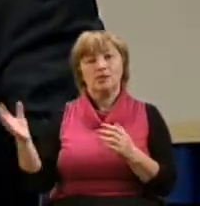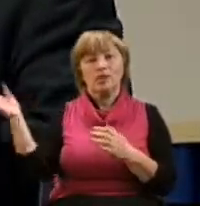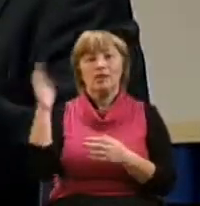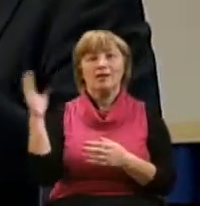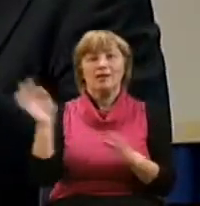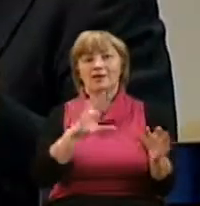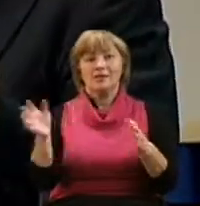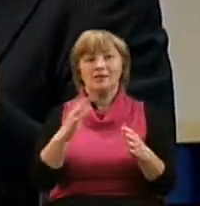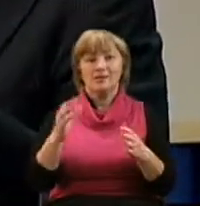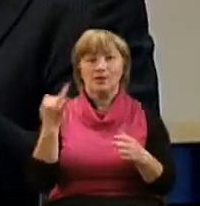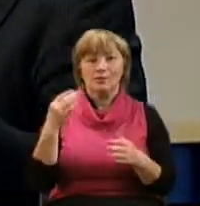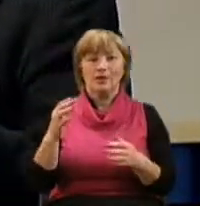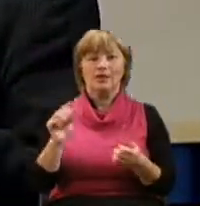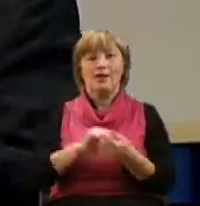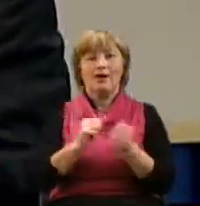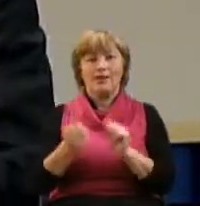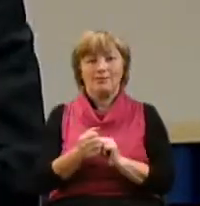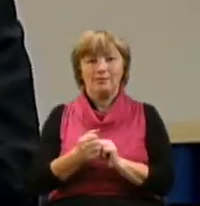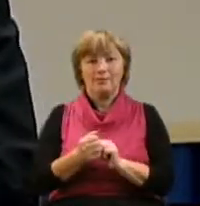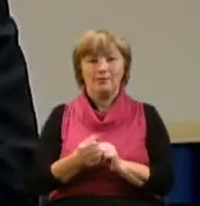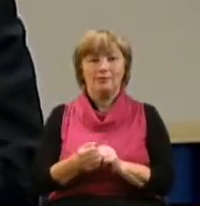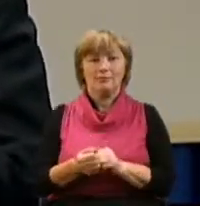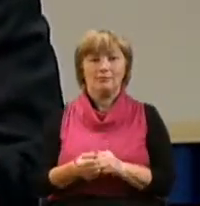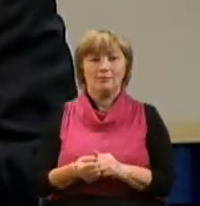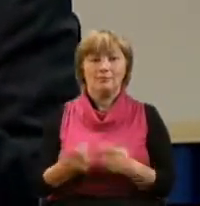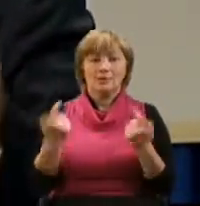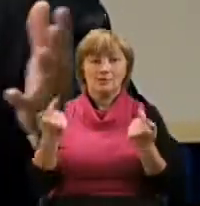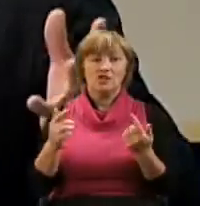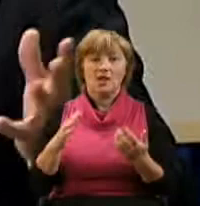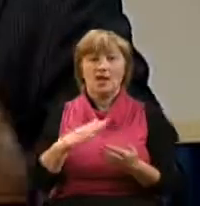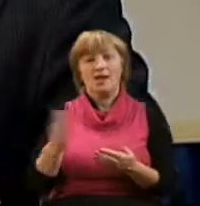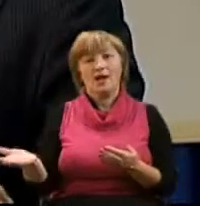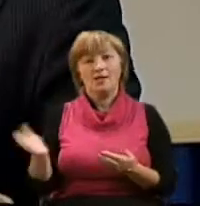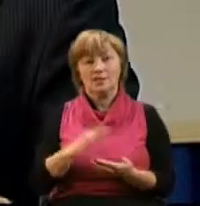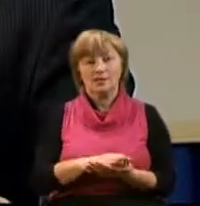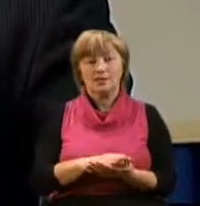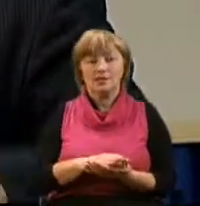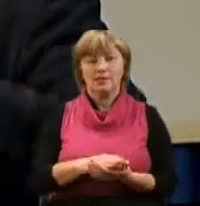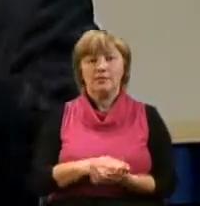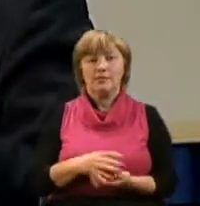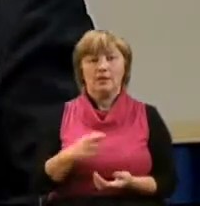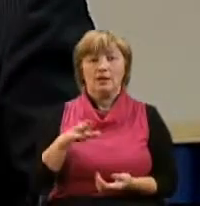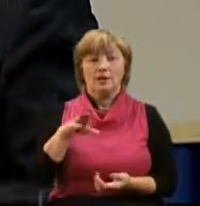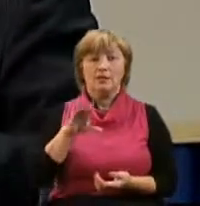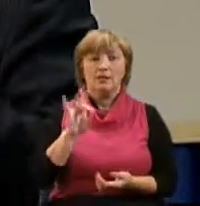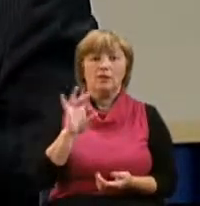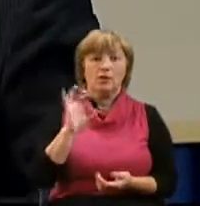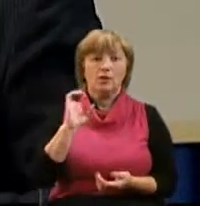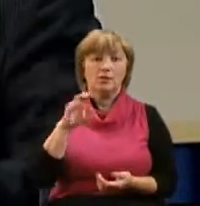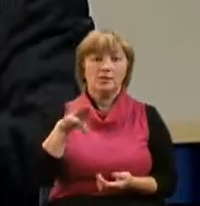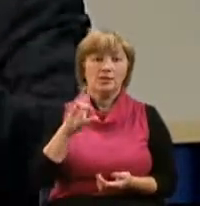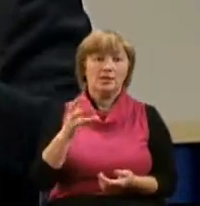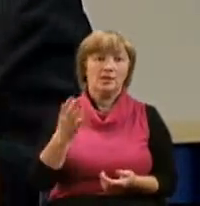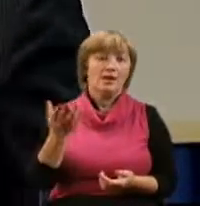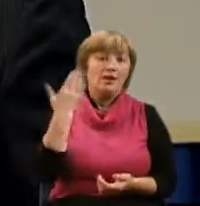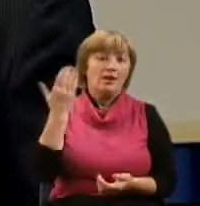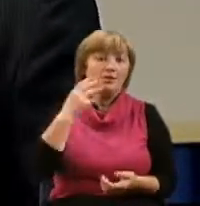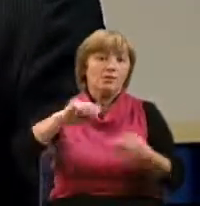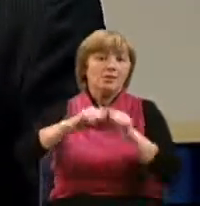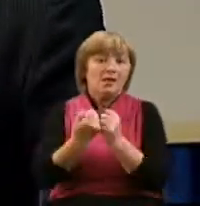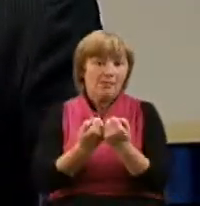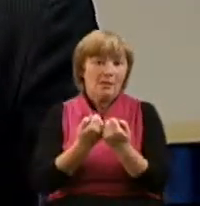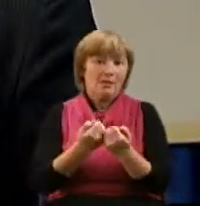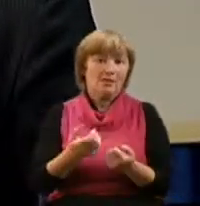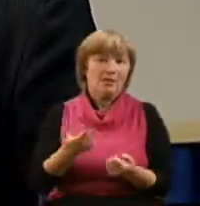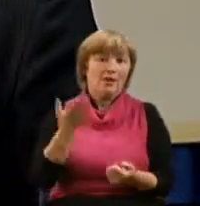и камнем. И разница огромная, потому что тростник – это то, что легко сломать, легко колеблется. Камень – это